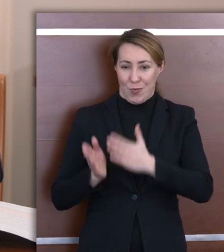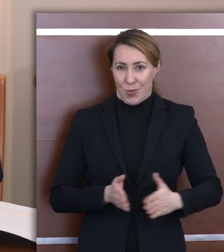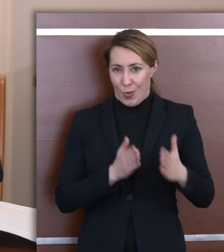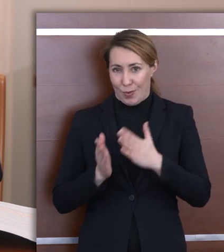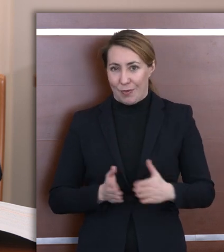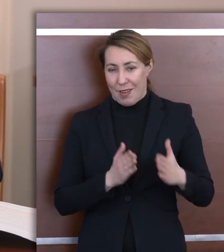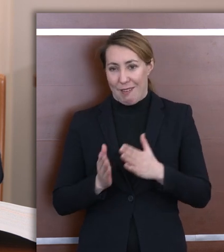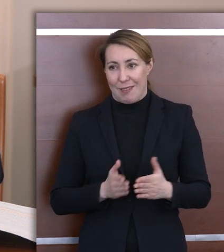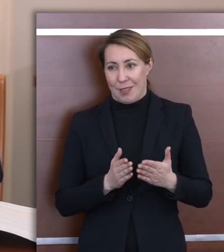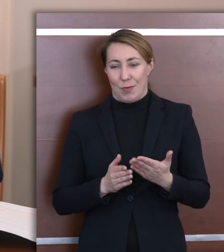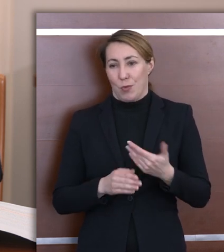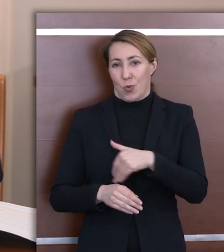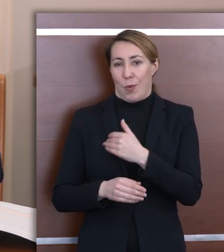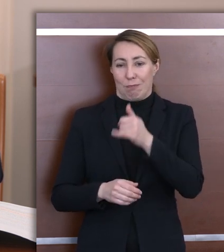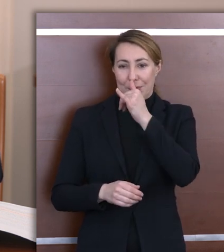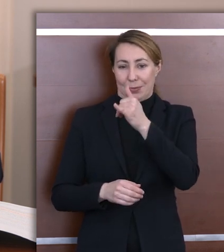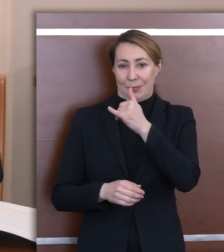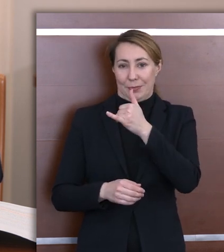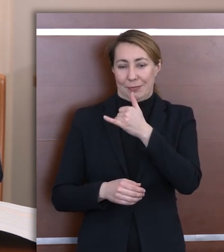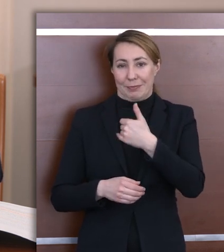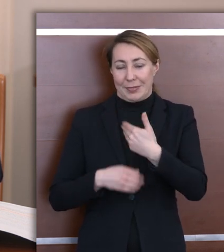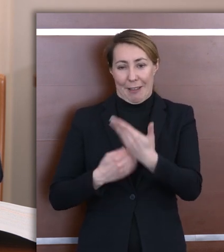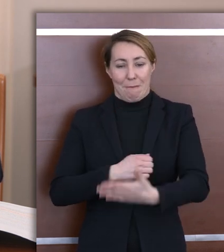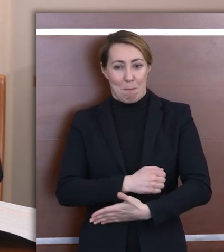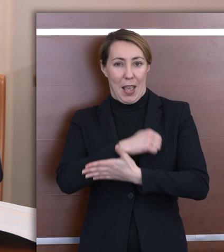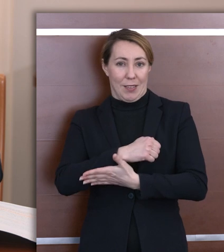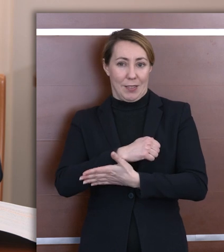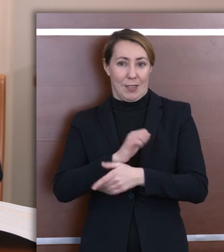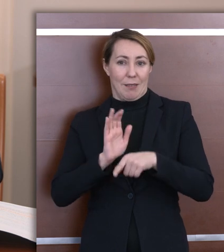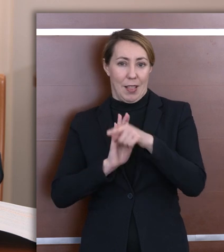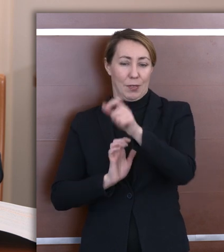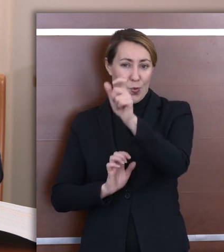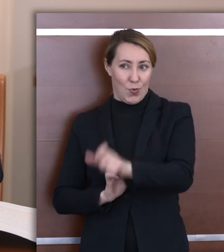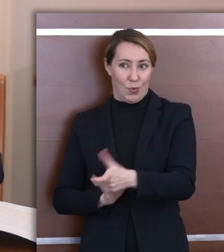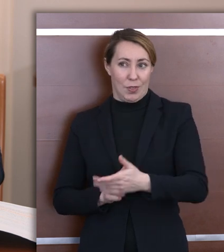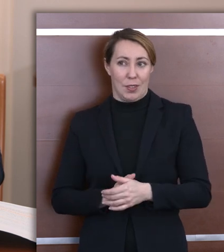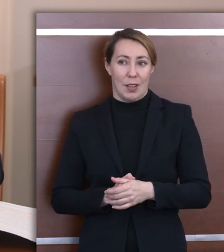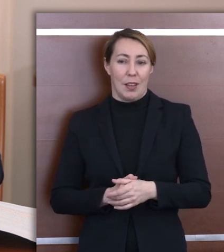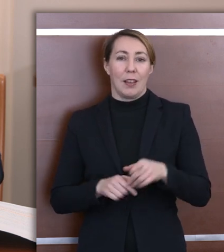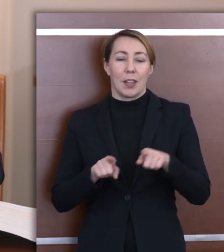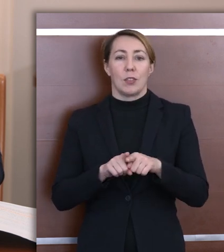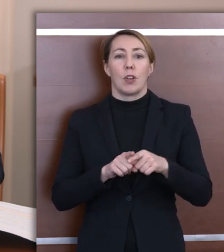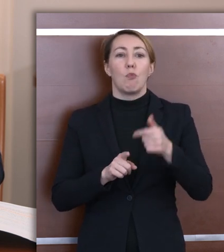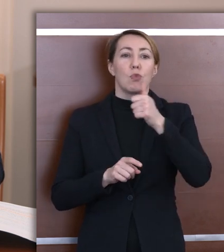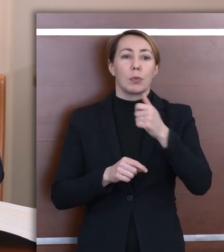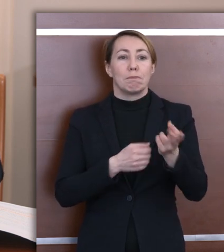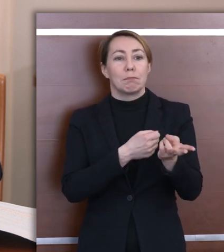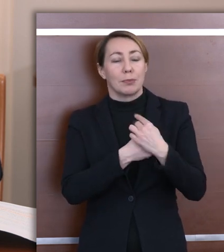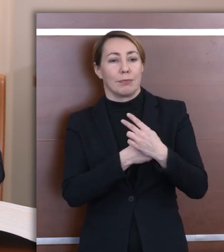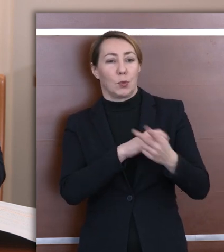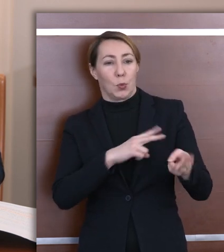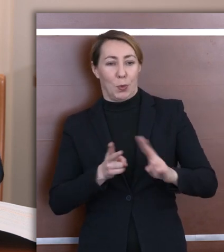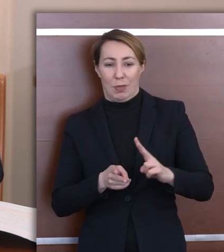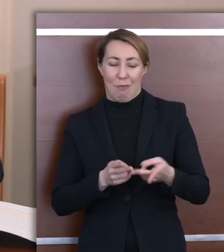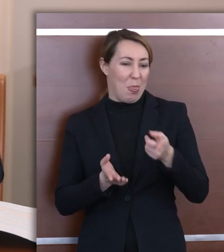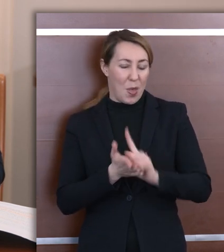do... Szkoła nie mogła zapewnić wsparcia temu uczniowi. To się też, ta próba zatrudnienia tłumacza się nie powiodła i ostatecznie